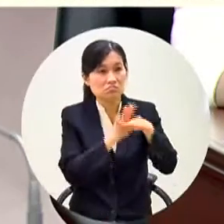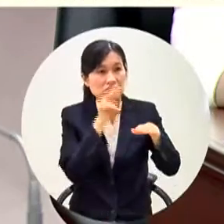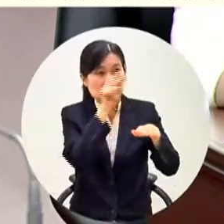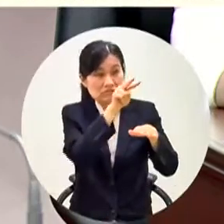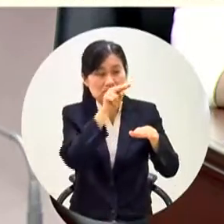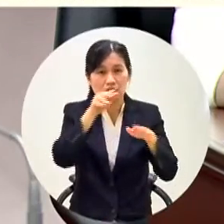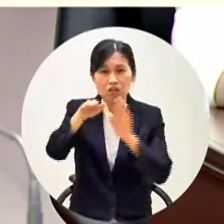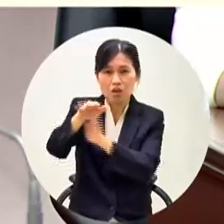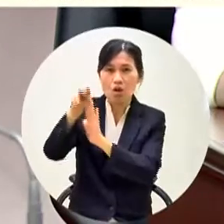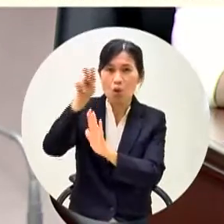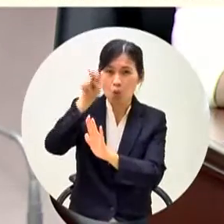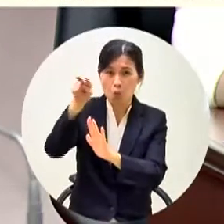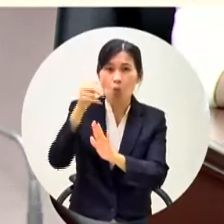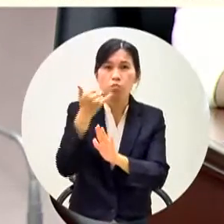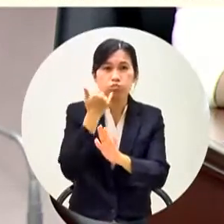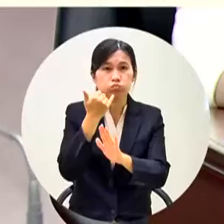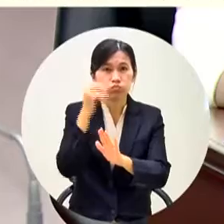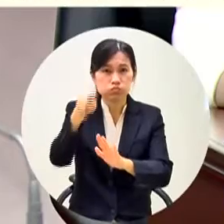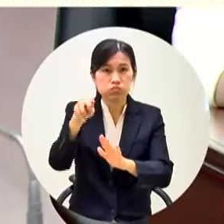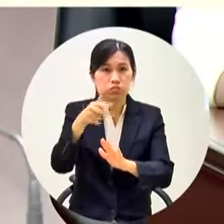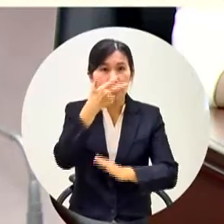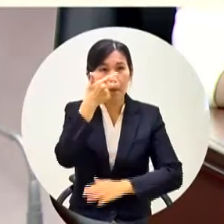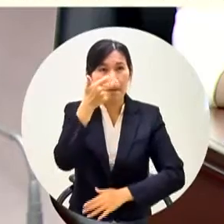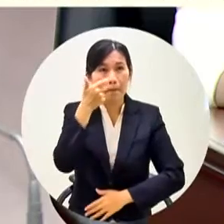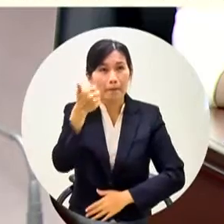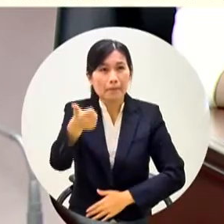你的右前方左前方都可以你方便就好